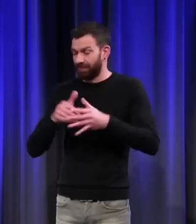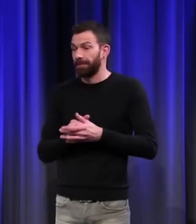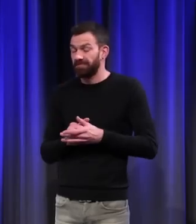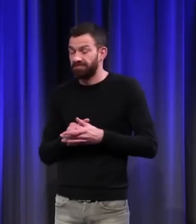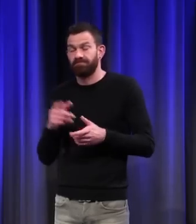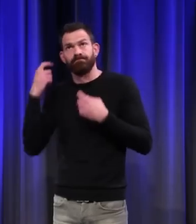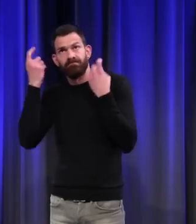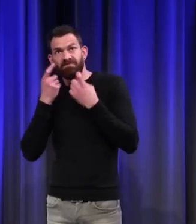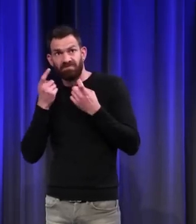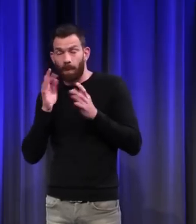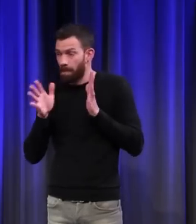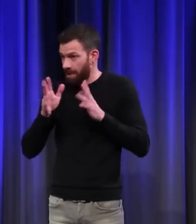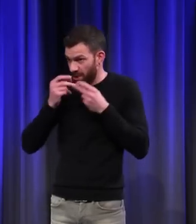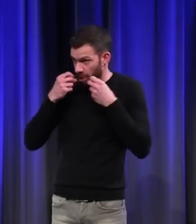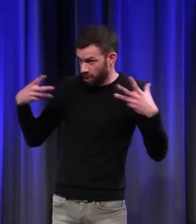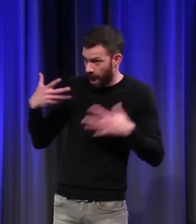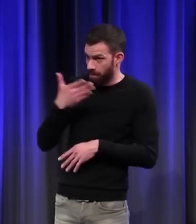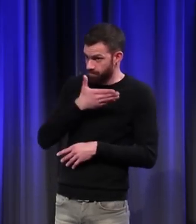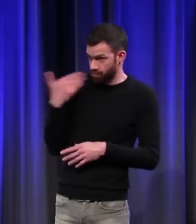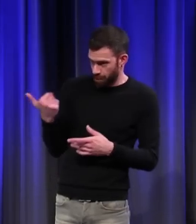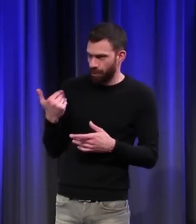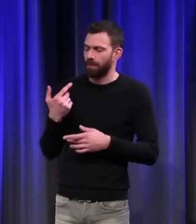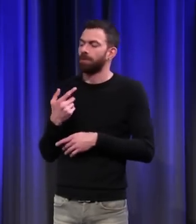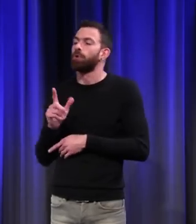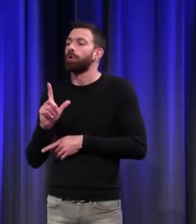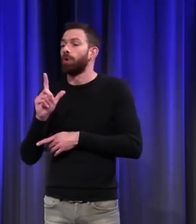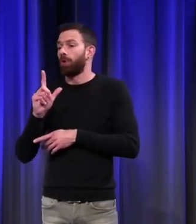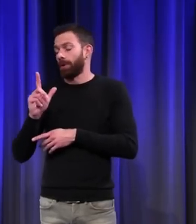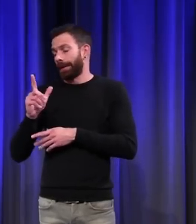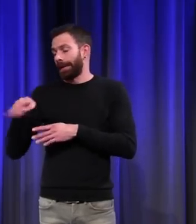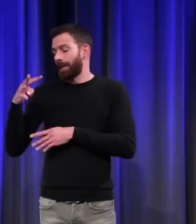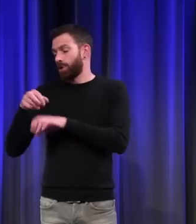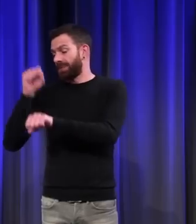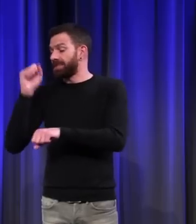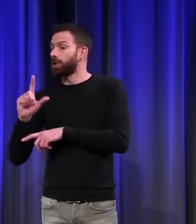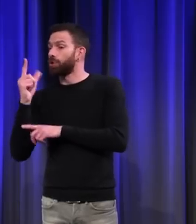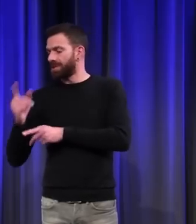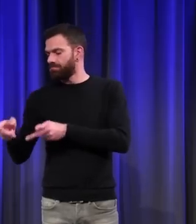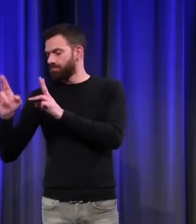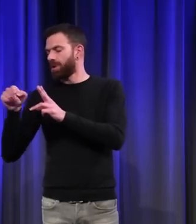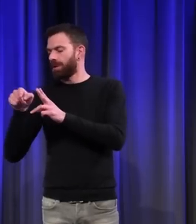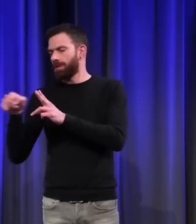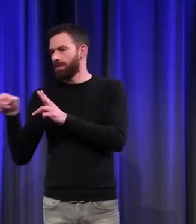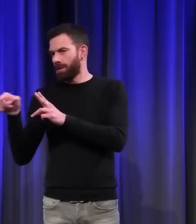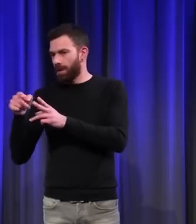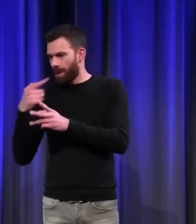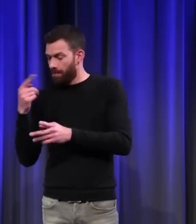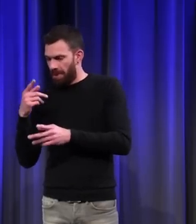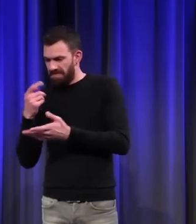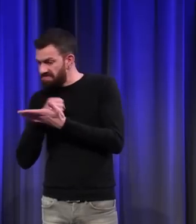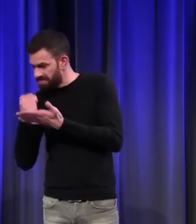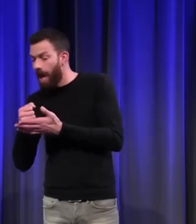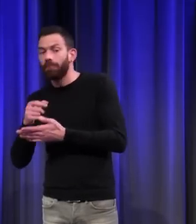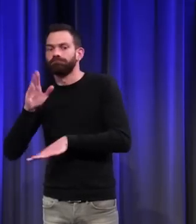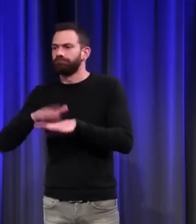plus efficaces. Et on fait l'essai dans la deuxième moitié du XIVe siècle. Et en effet, on constate que les chats sont beaucoup plus